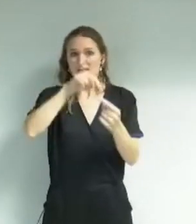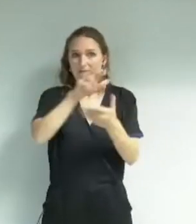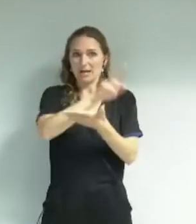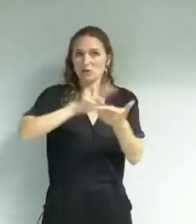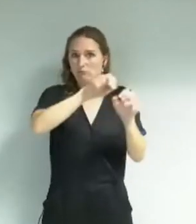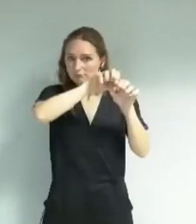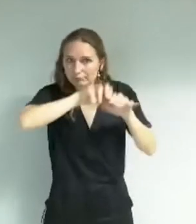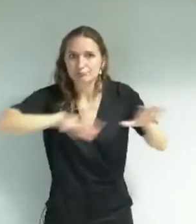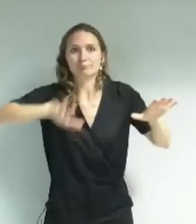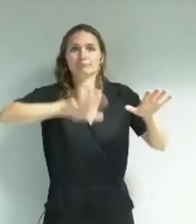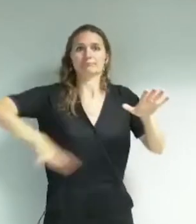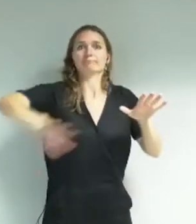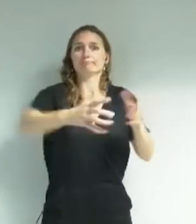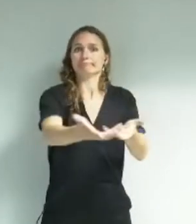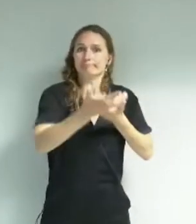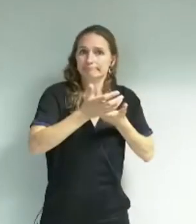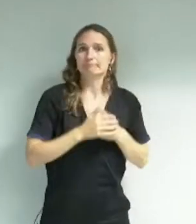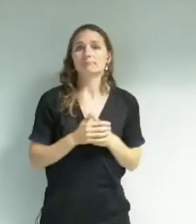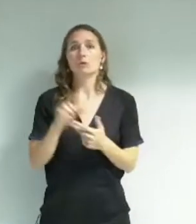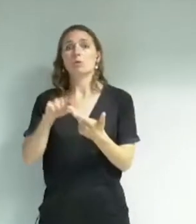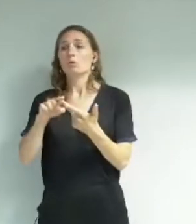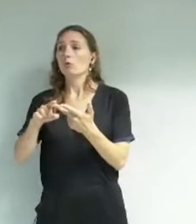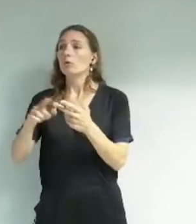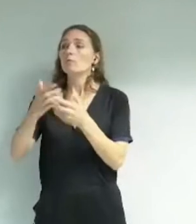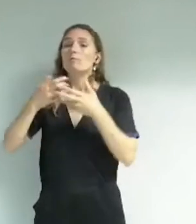scientifique et culturel du muséum de Grenoble.